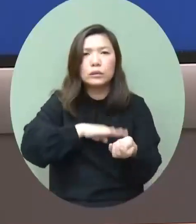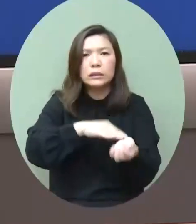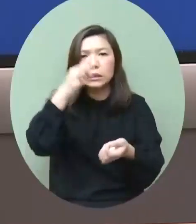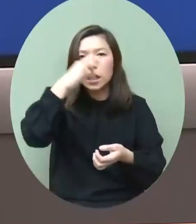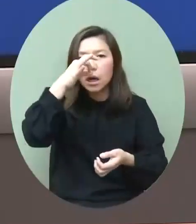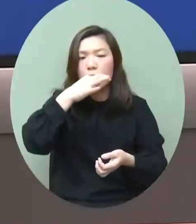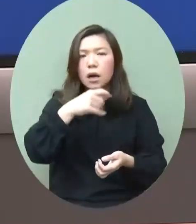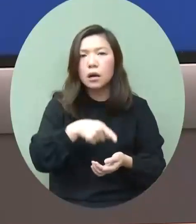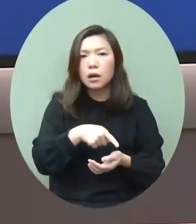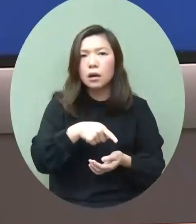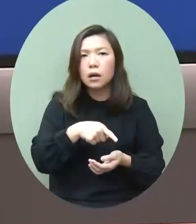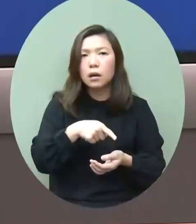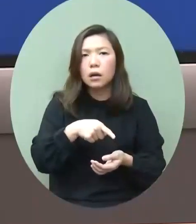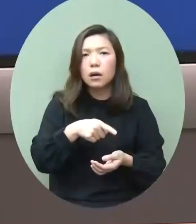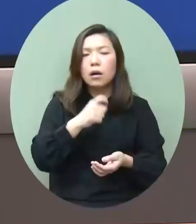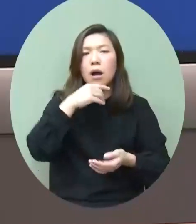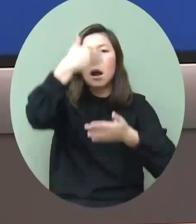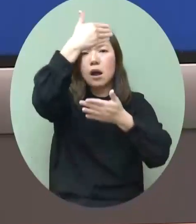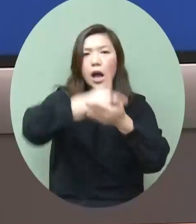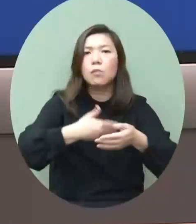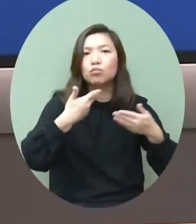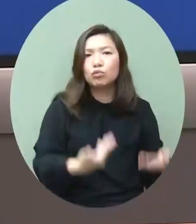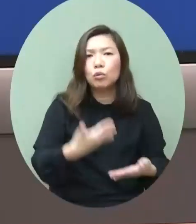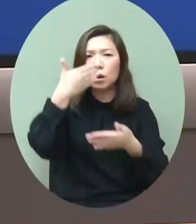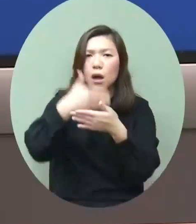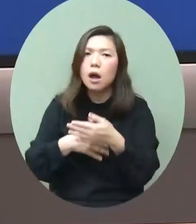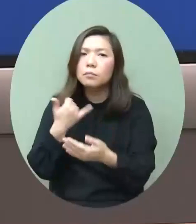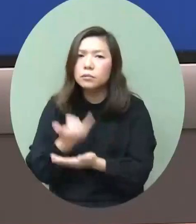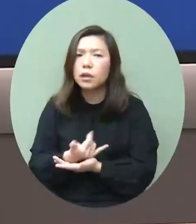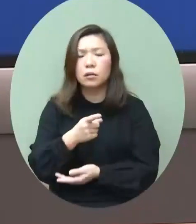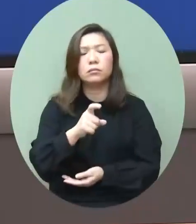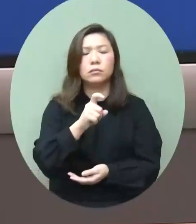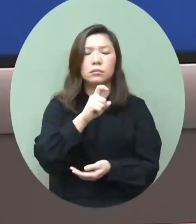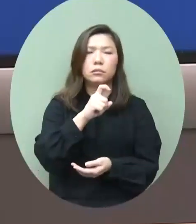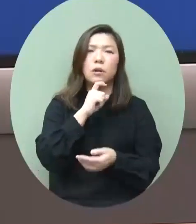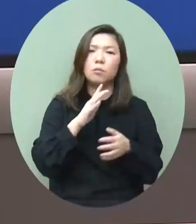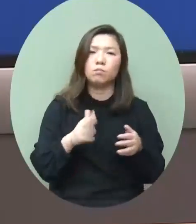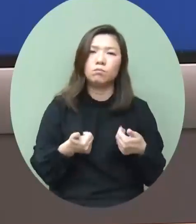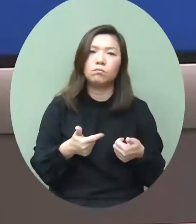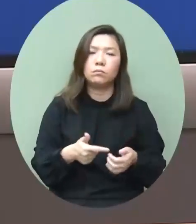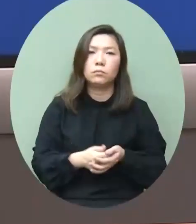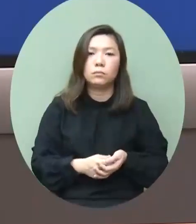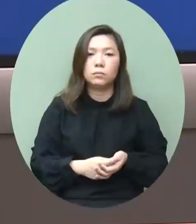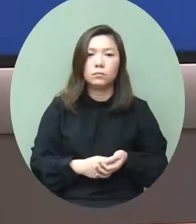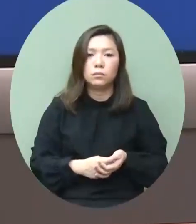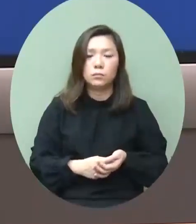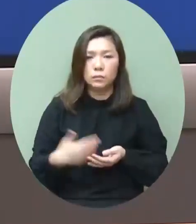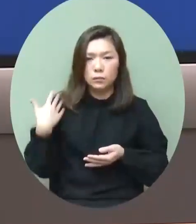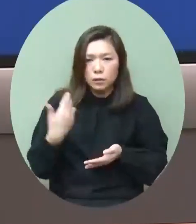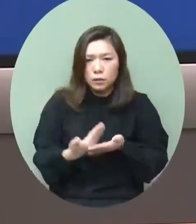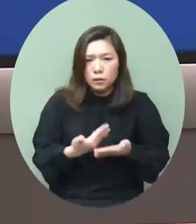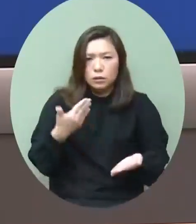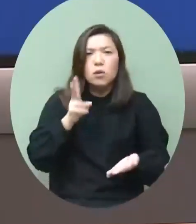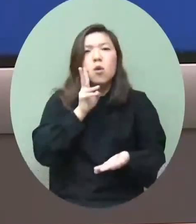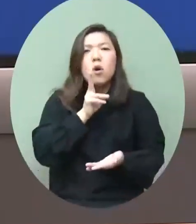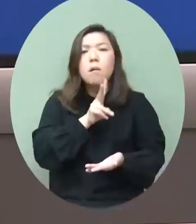達至減重症、減死亡是非常之有悲憶的早前大概兩個